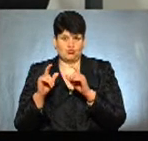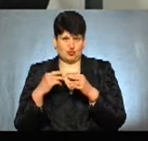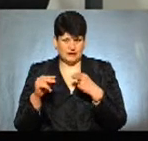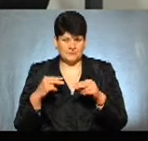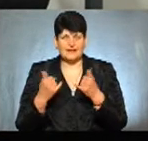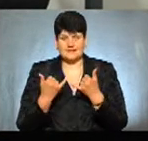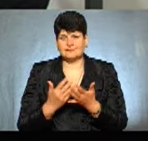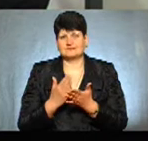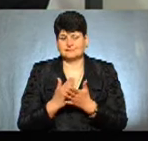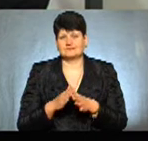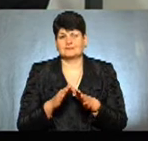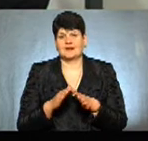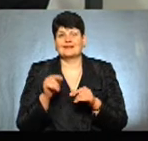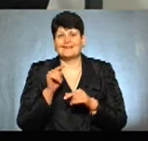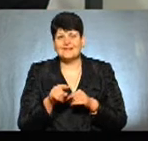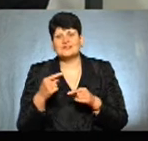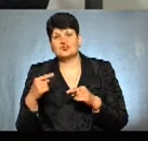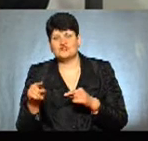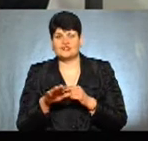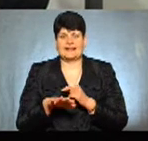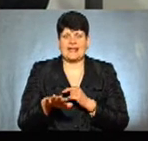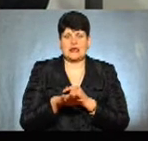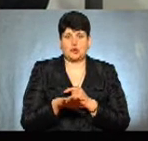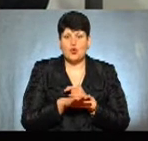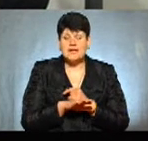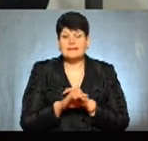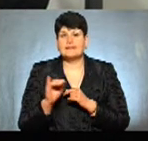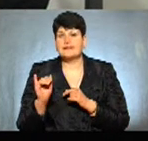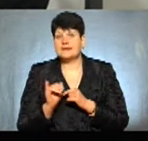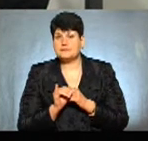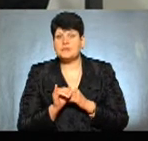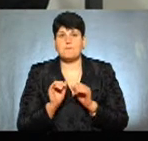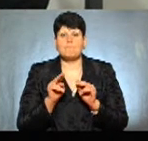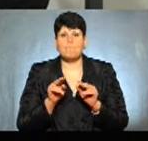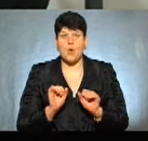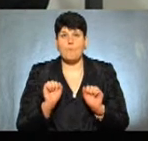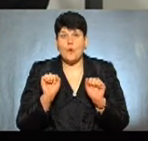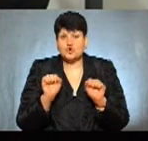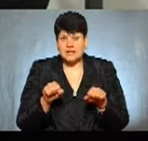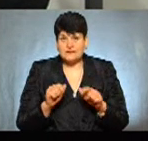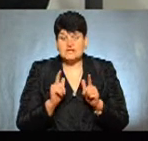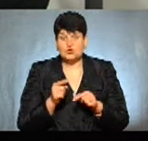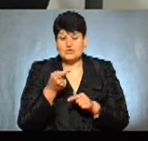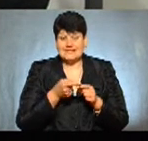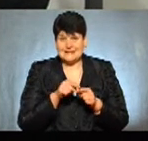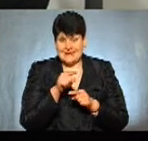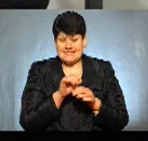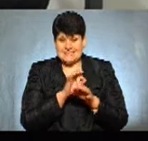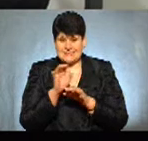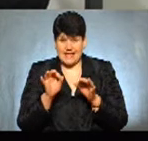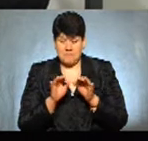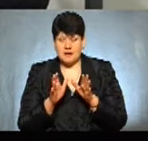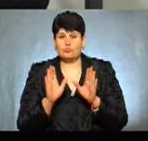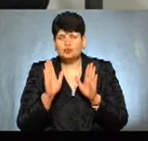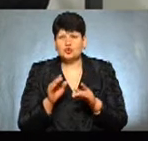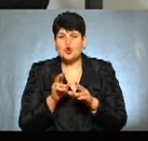даний час на тій чи іншій території. І по можливості, згідно цієї схеми, вже будуть розглядаються питання